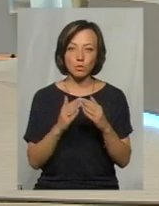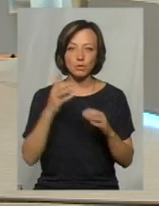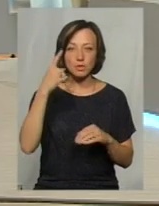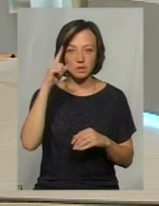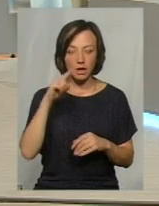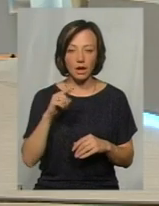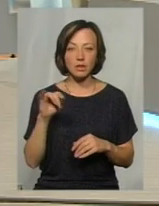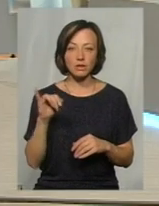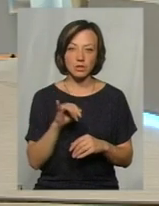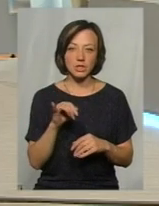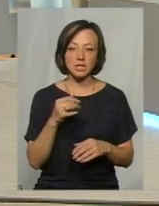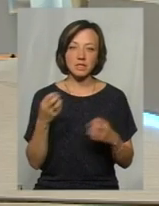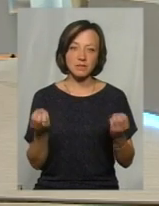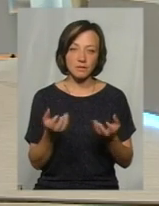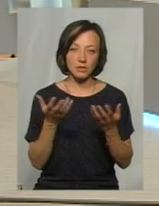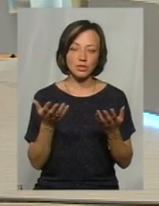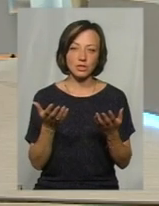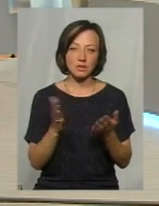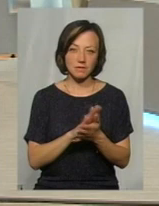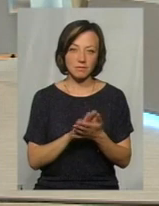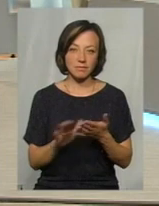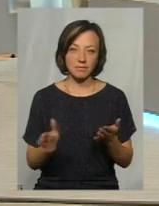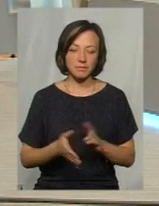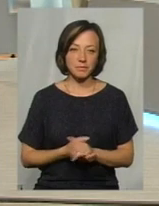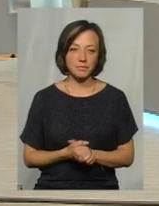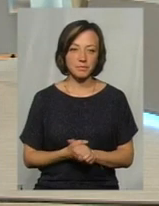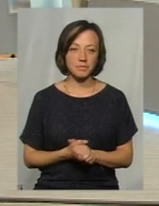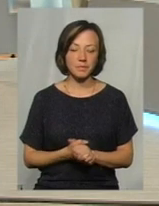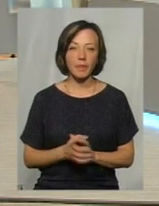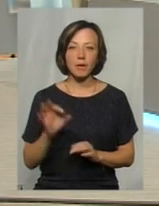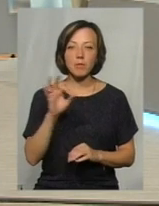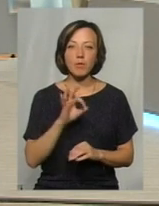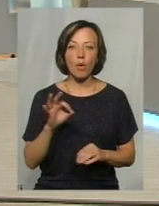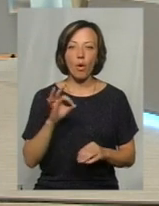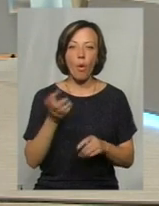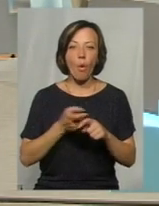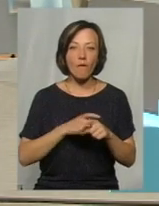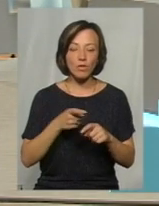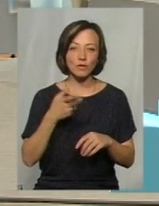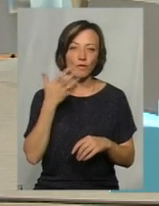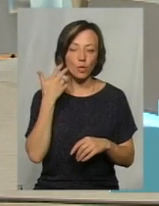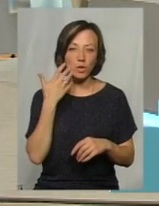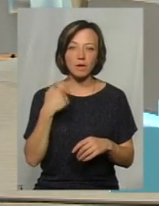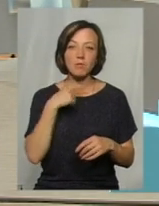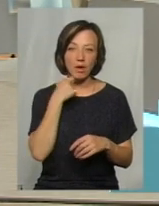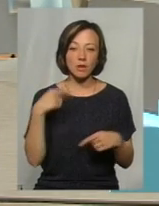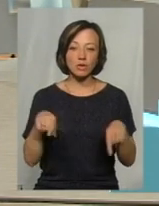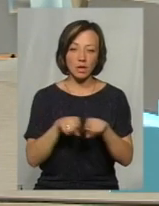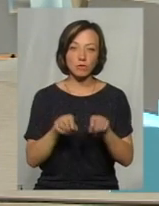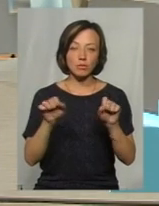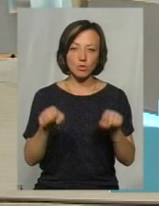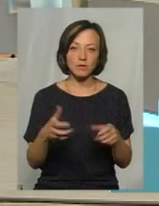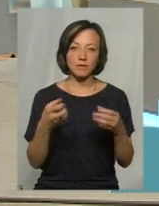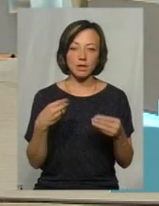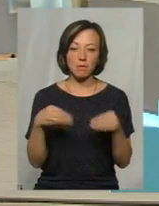її свіжість, це, що стосується овочів. М'ясо теж можна взяти,